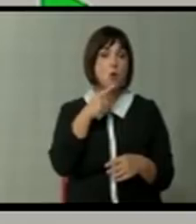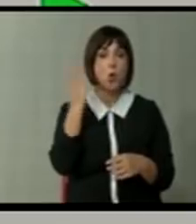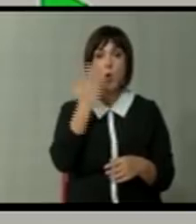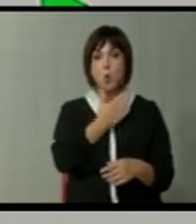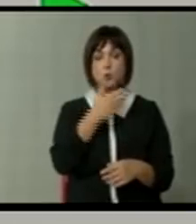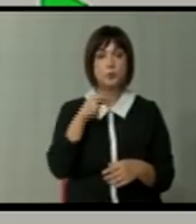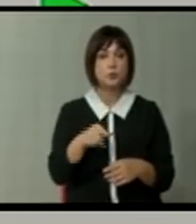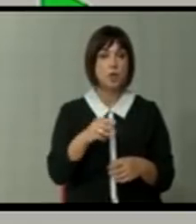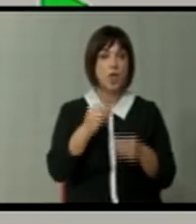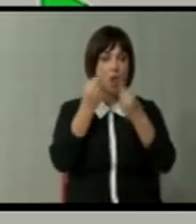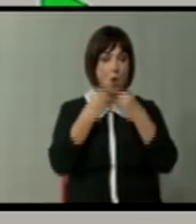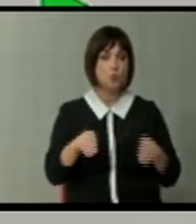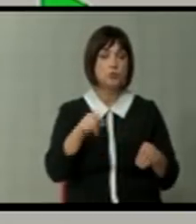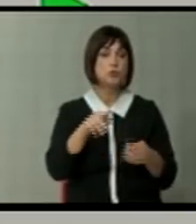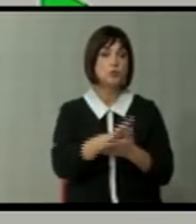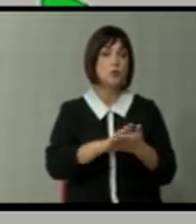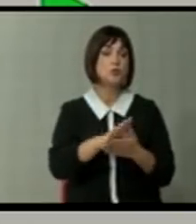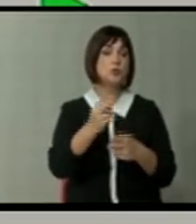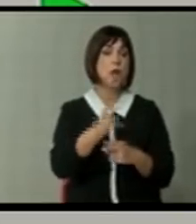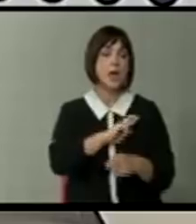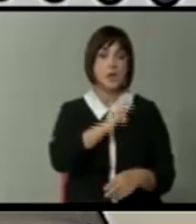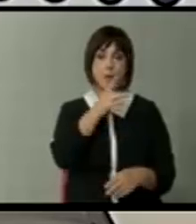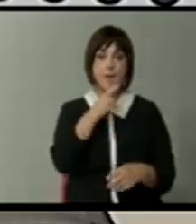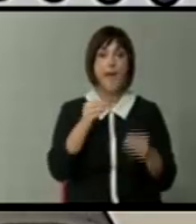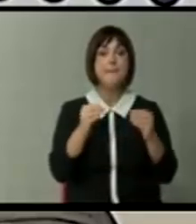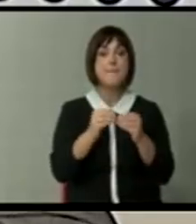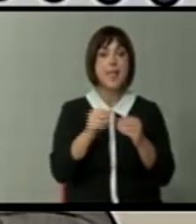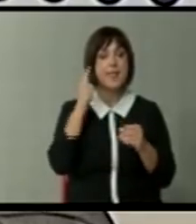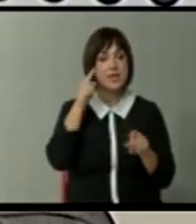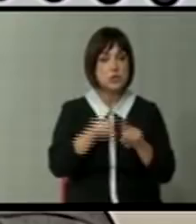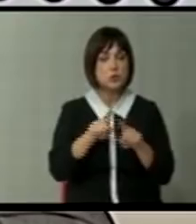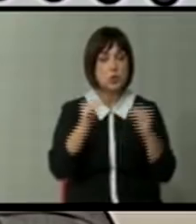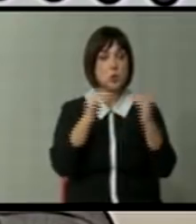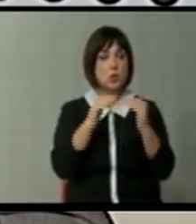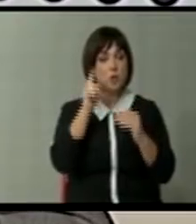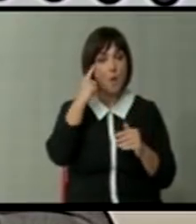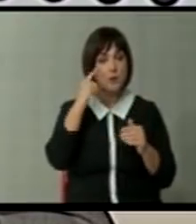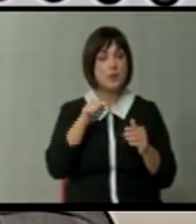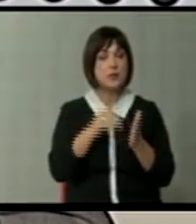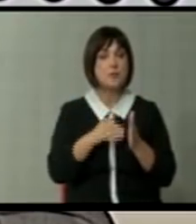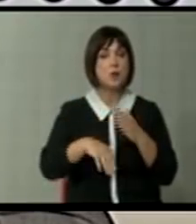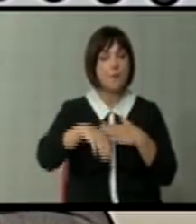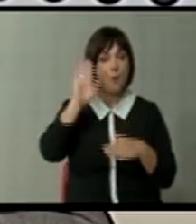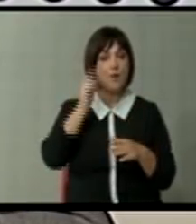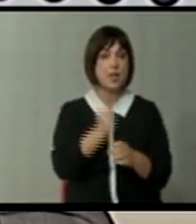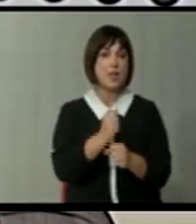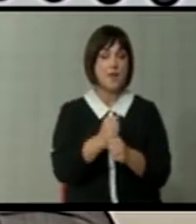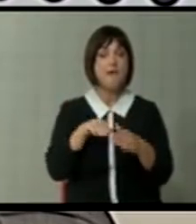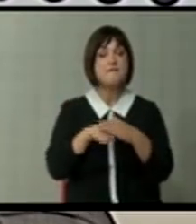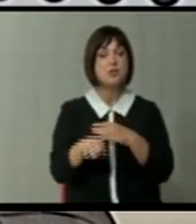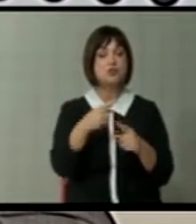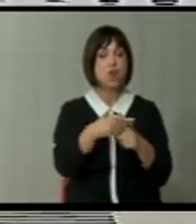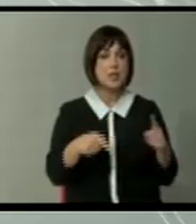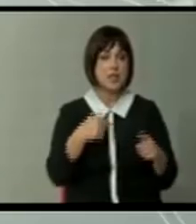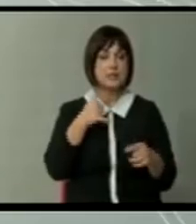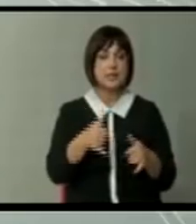успешно ја уништува Република Македонија. Билја ли го делите ми мисленето дека може би требаше многу повеќе да направиме во внутрешниот дел,